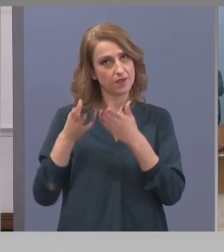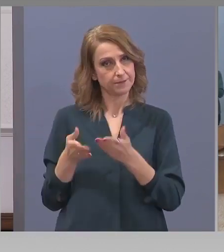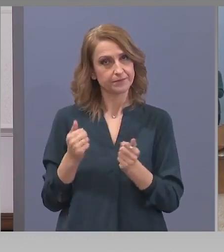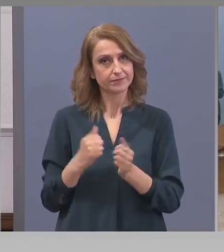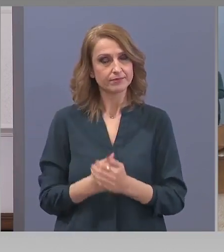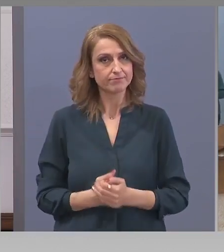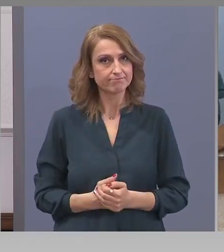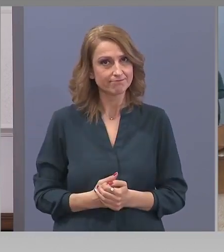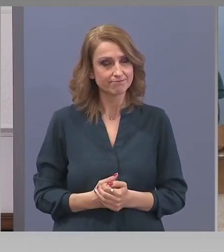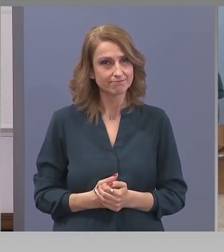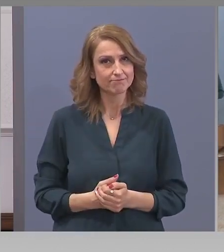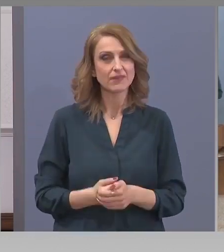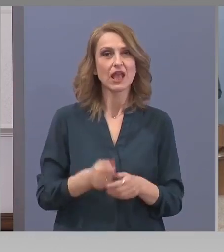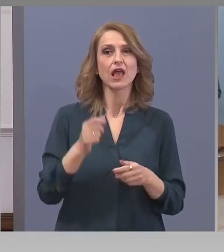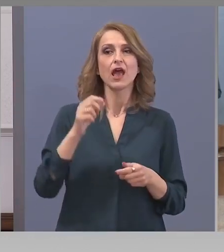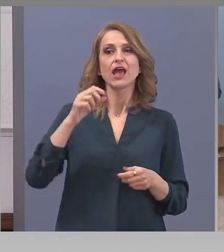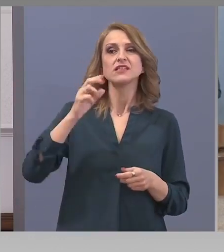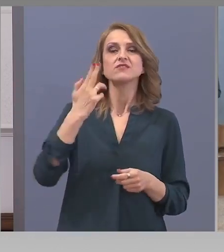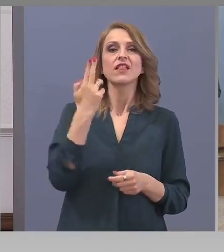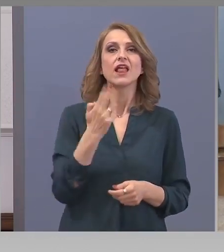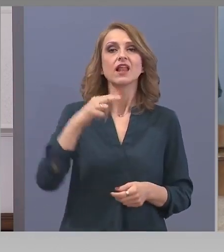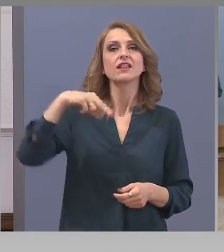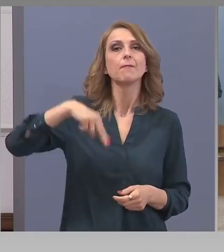Професор от Савелина Поповска.